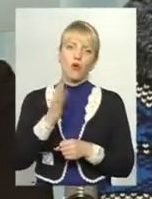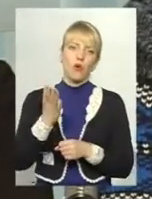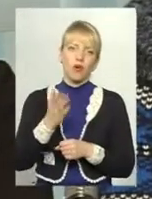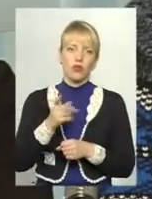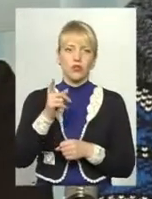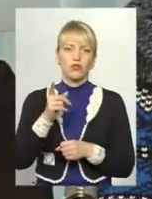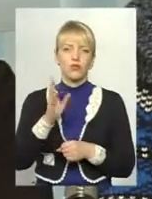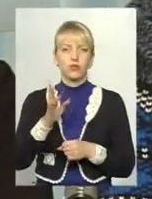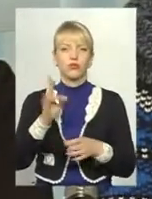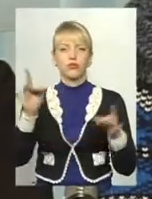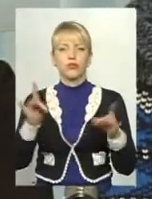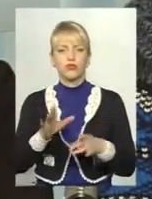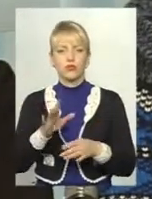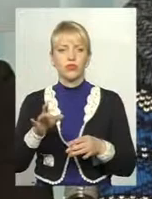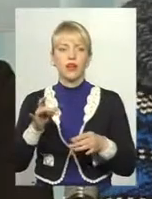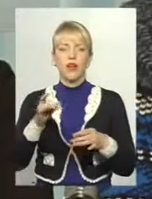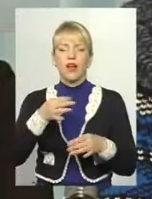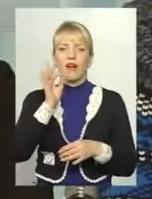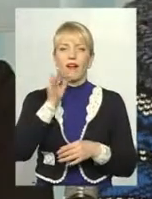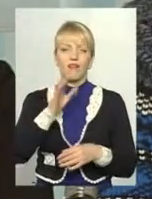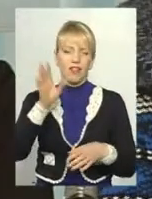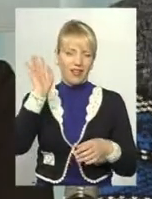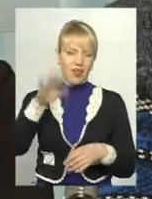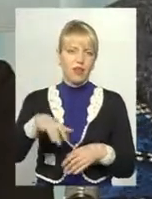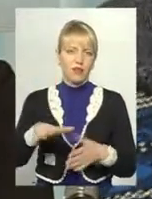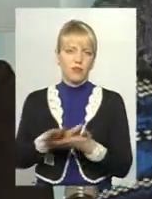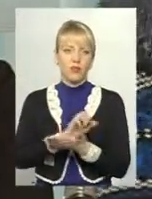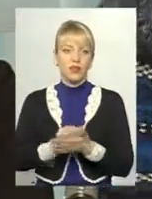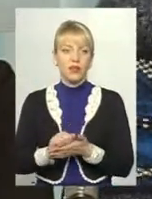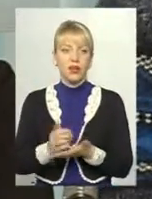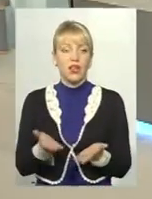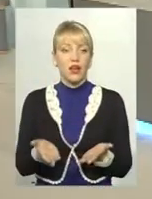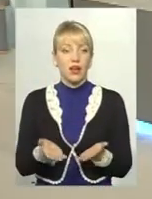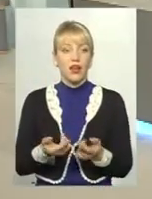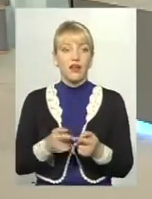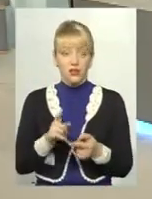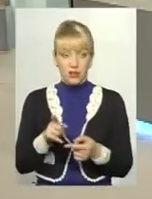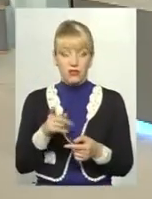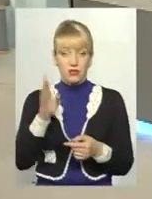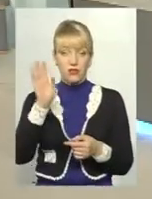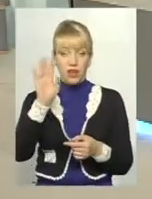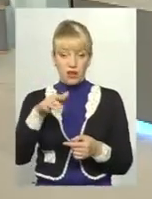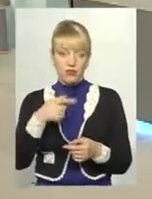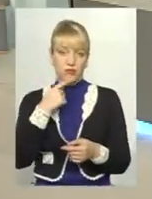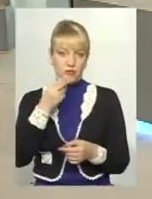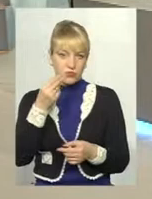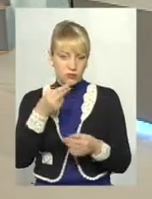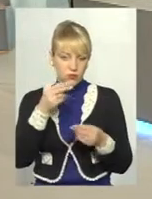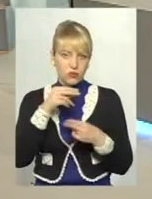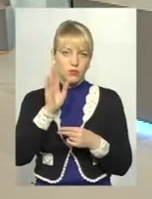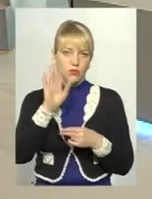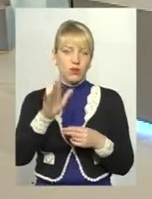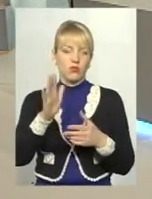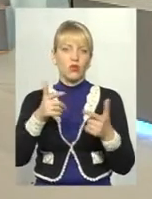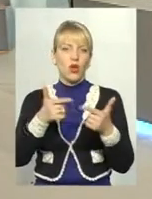настроє ресторанів, кафе, ну, не давати, знаєш, хай воно пропаде, так радуйтеся, хай будує там готель поруч, кафе, просто